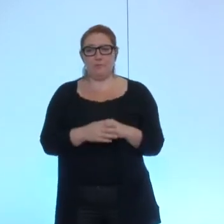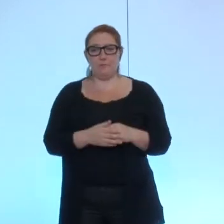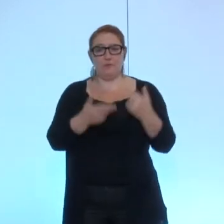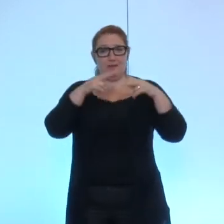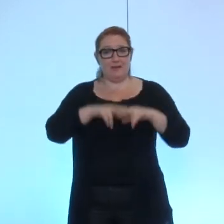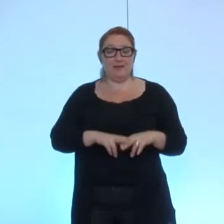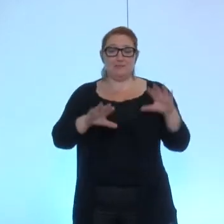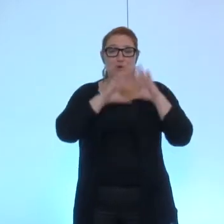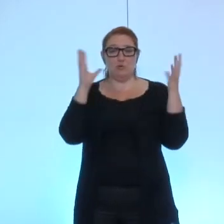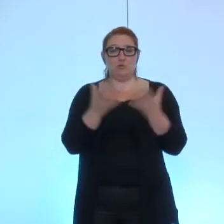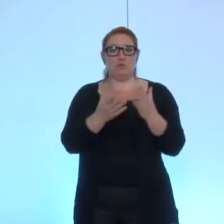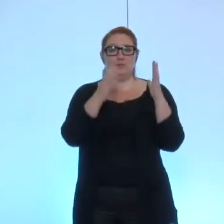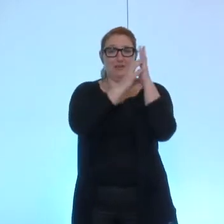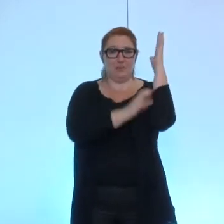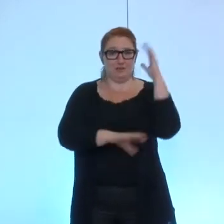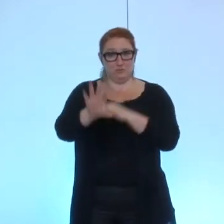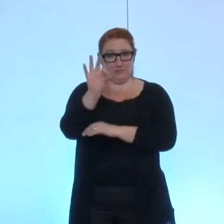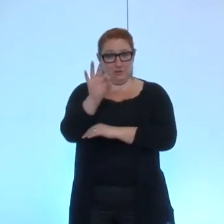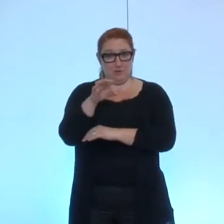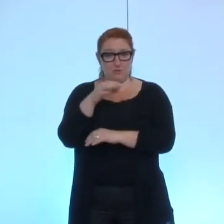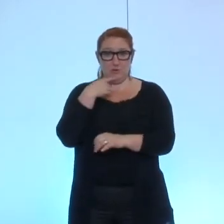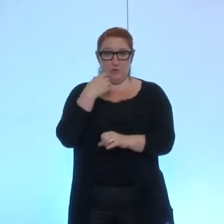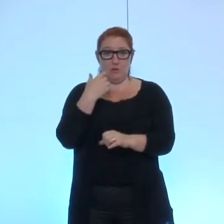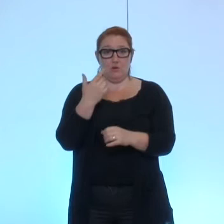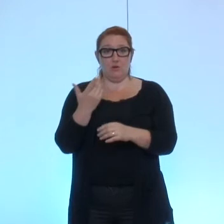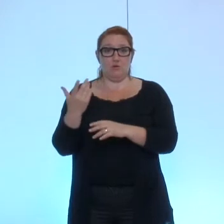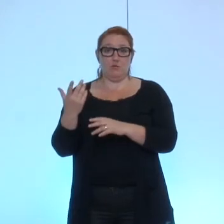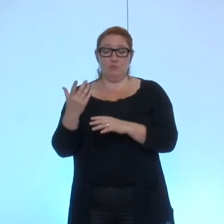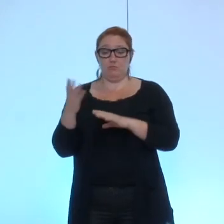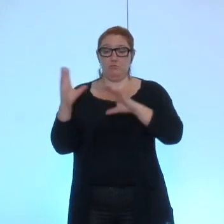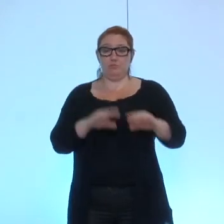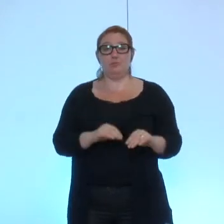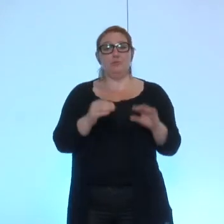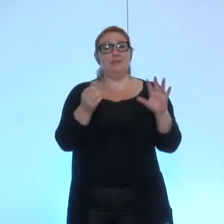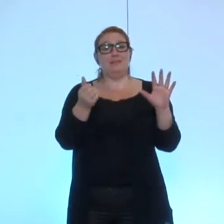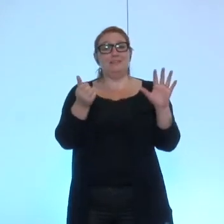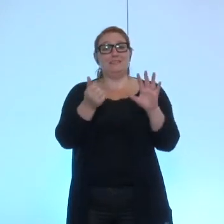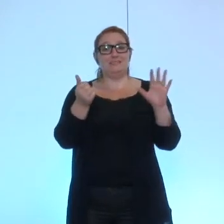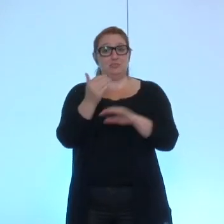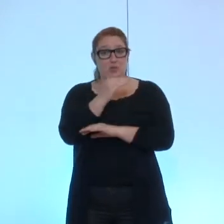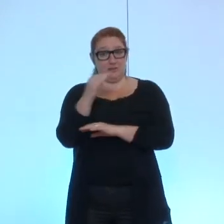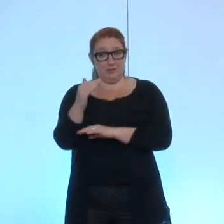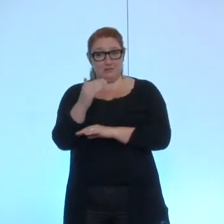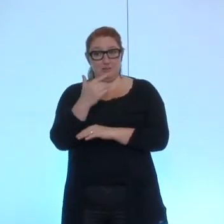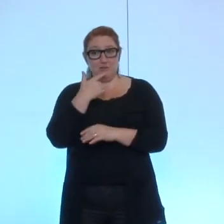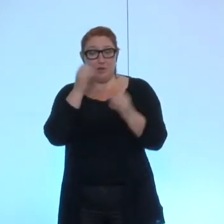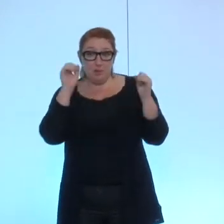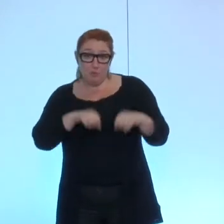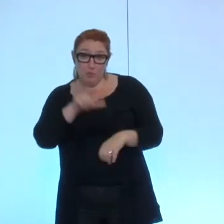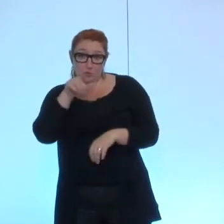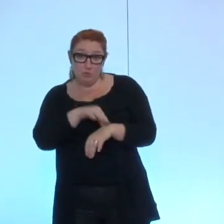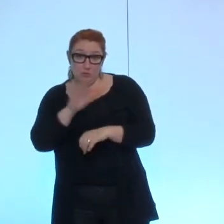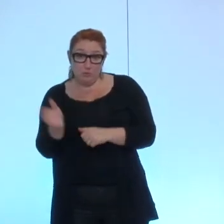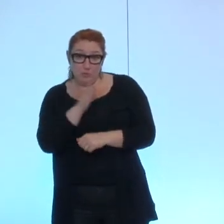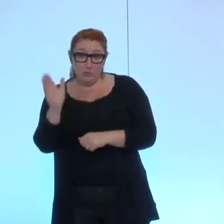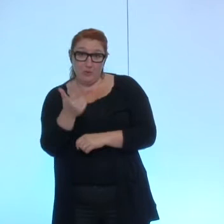donc 50 délibérations nous sommes là depuis 6h15 à raison de 2 minutes par délibération si nous sommes extrêmement efficaces à 2h du matin nous